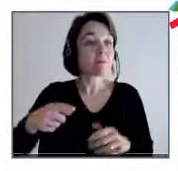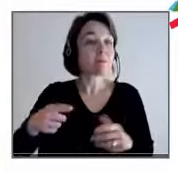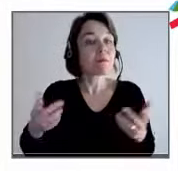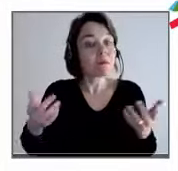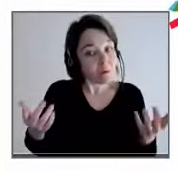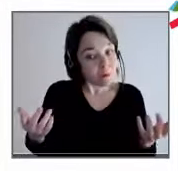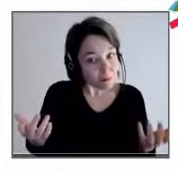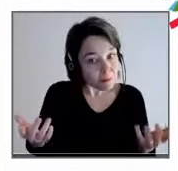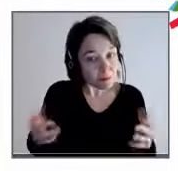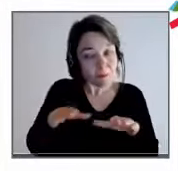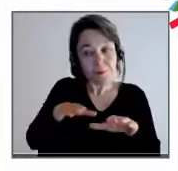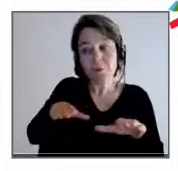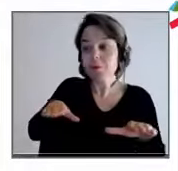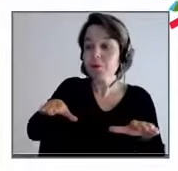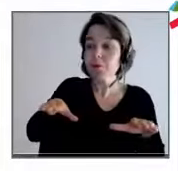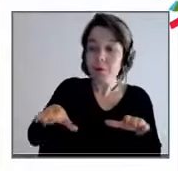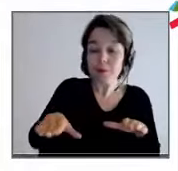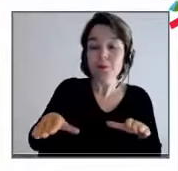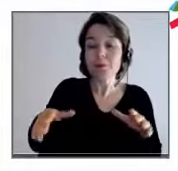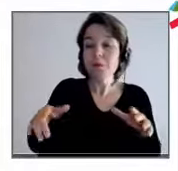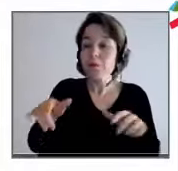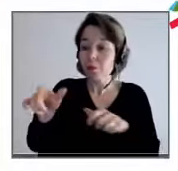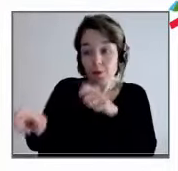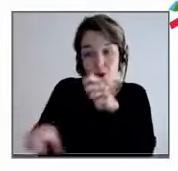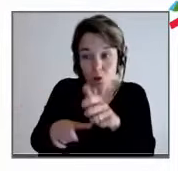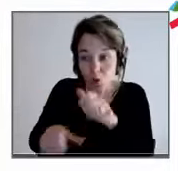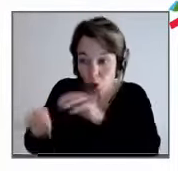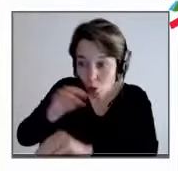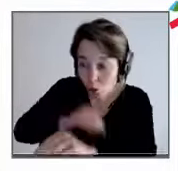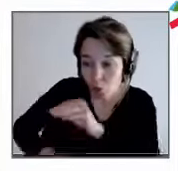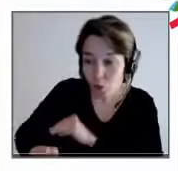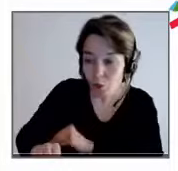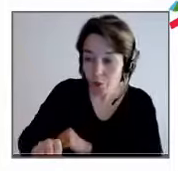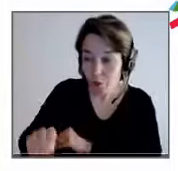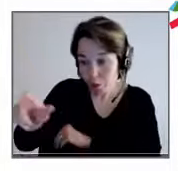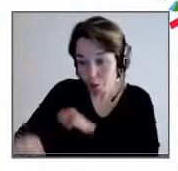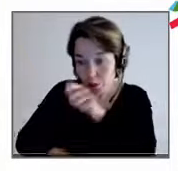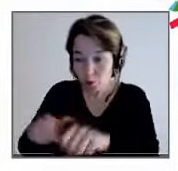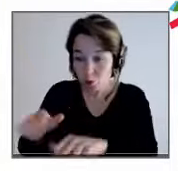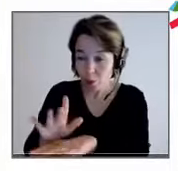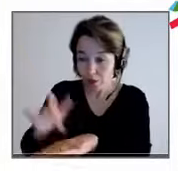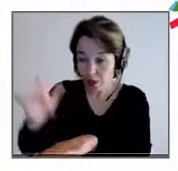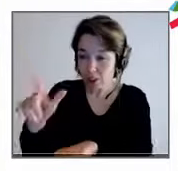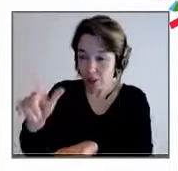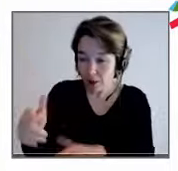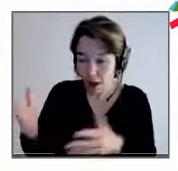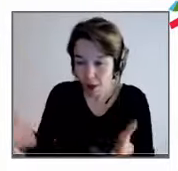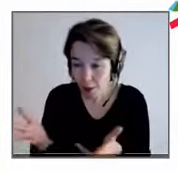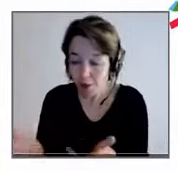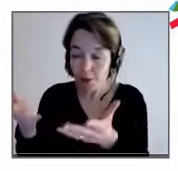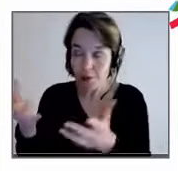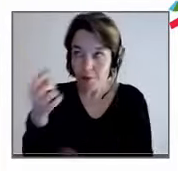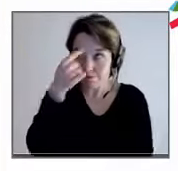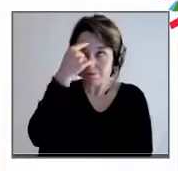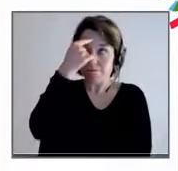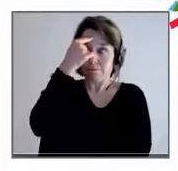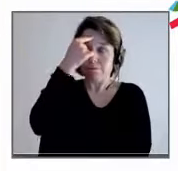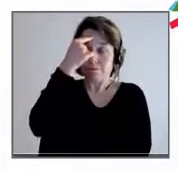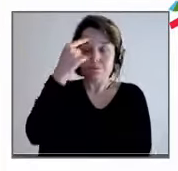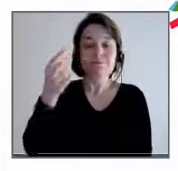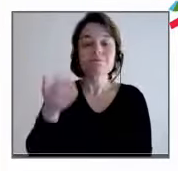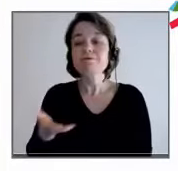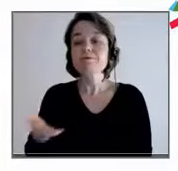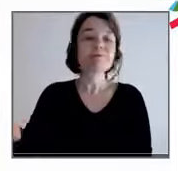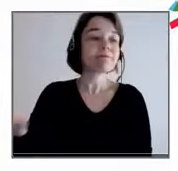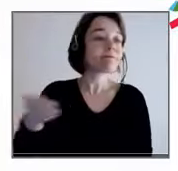des personnes les plus fragiles et qui ont ce devoir d'interpellation si le reste de l'entreprise